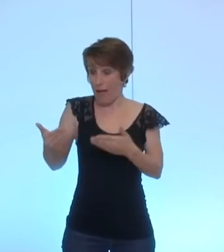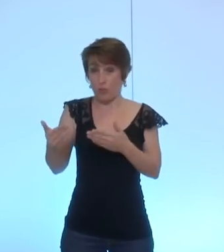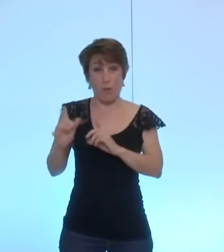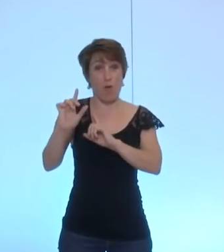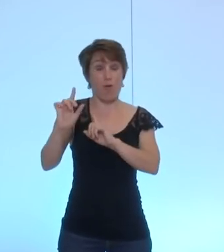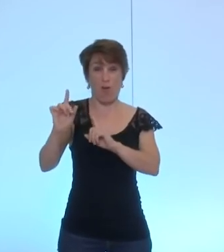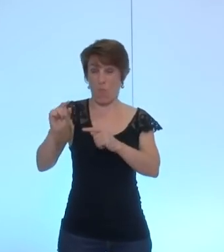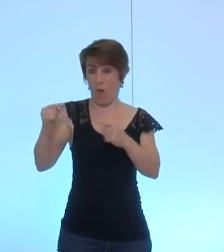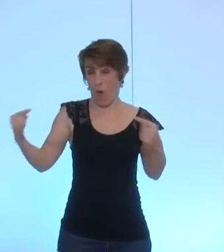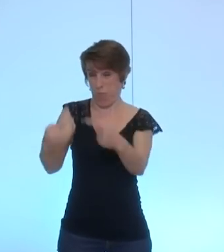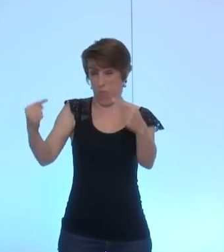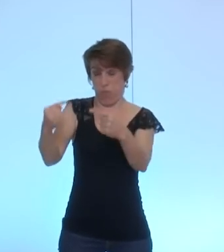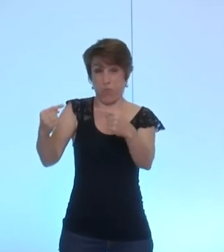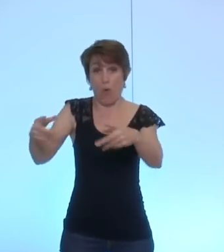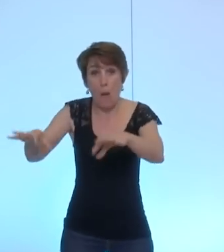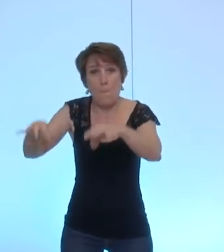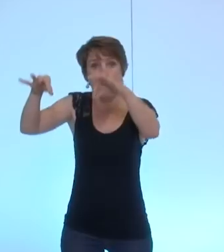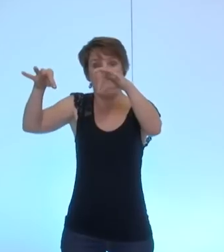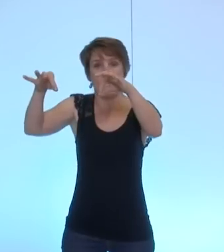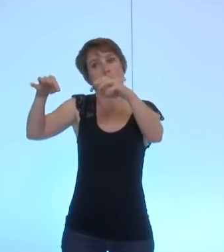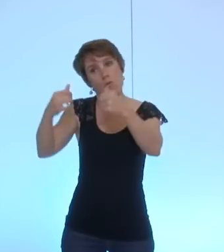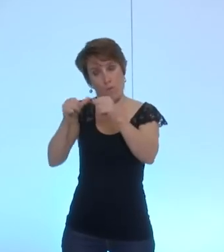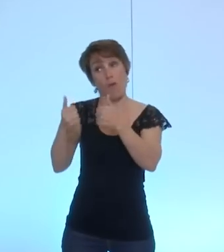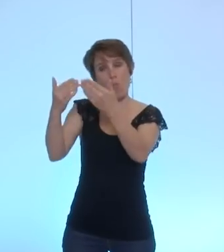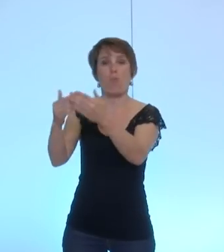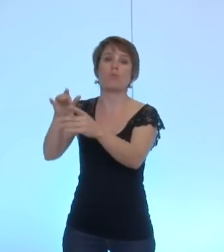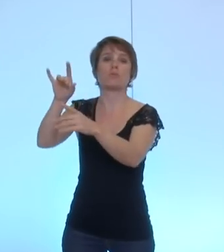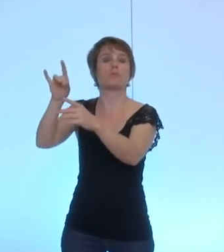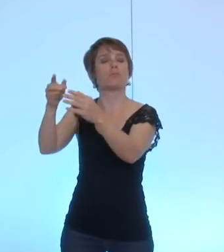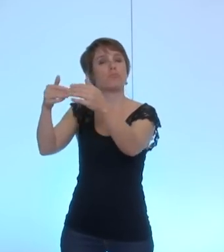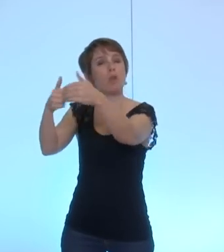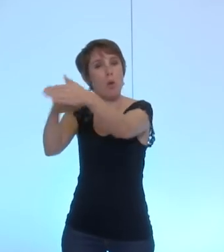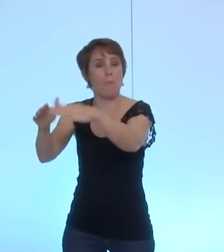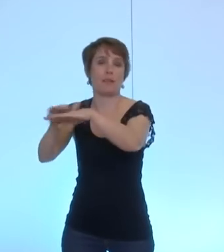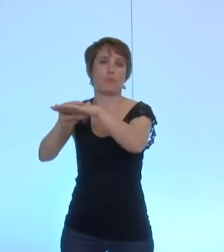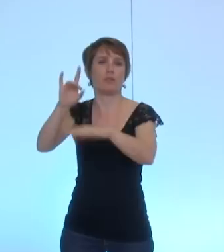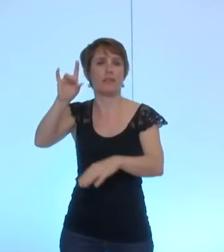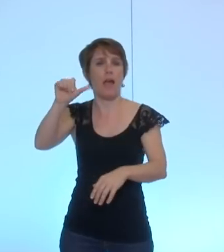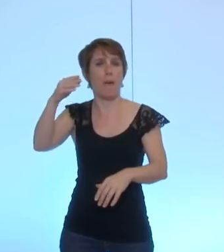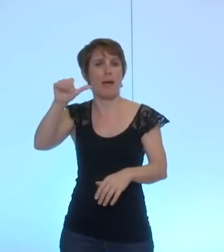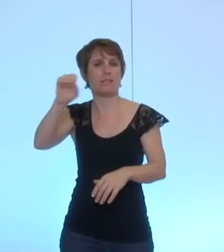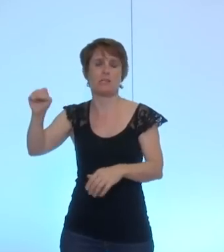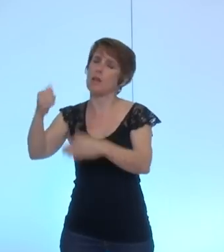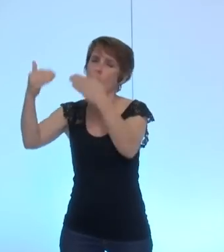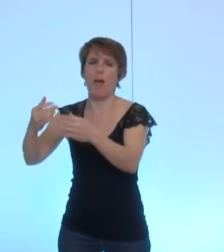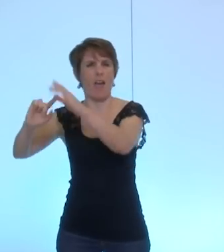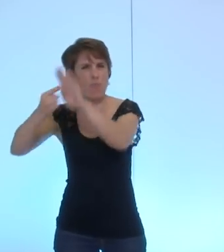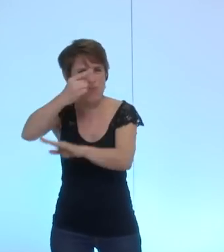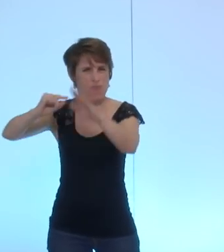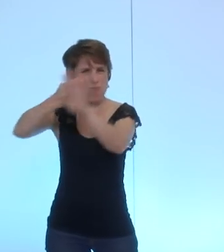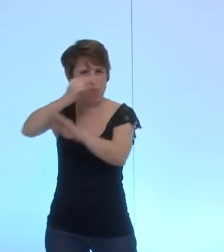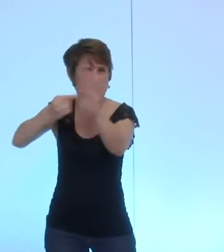proposé aussi que le Hamas arrête donc l'envoi de roquettes sur les villes proches de la frontière et que l'Israël